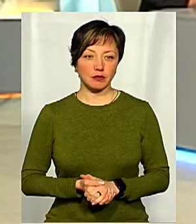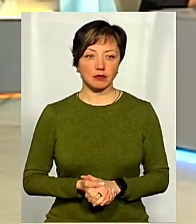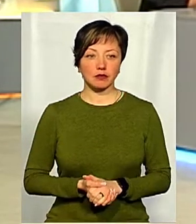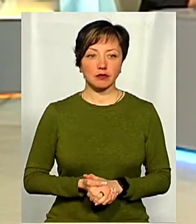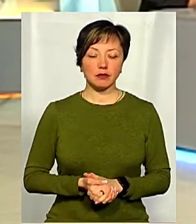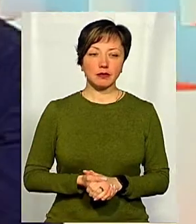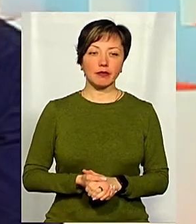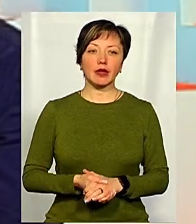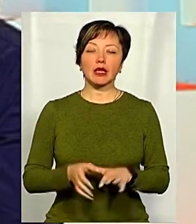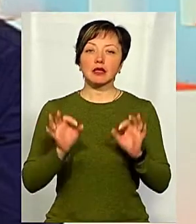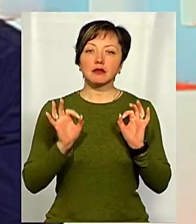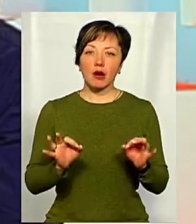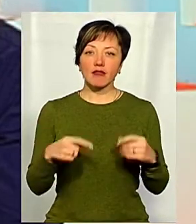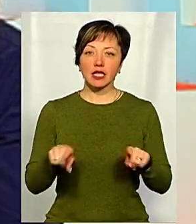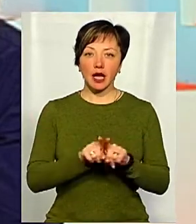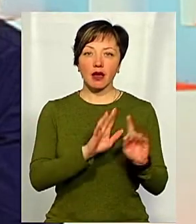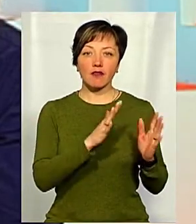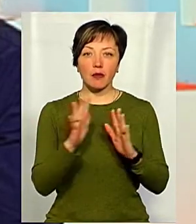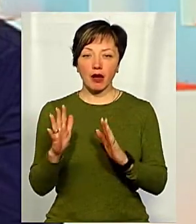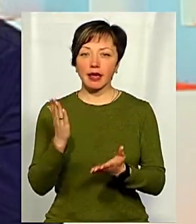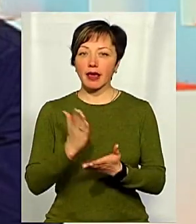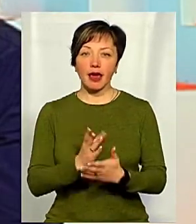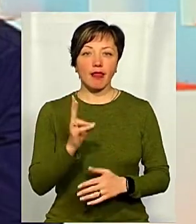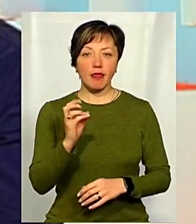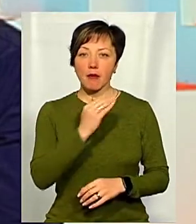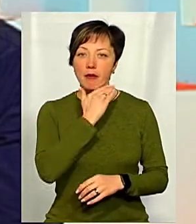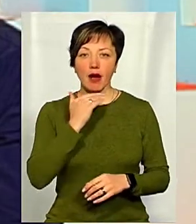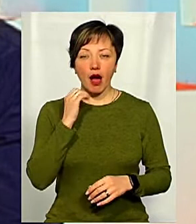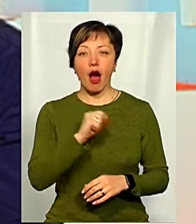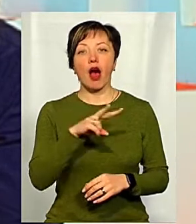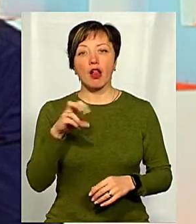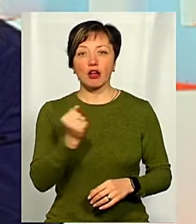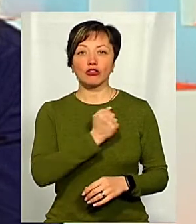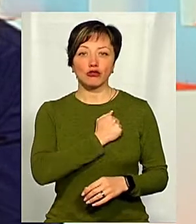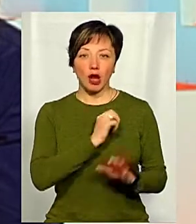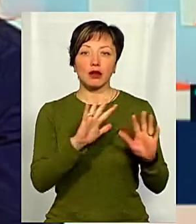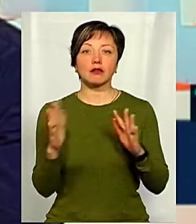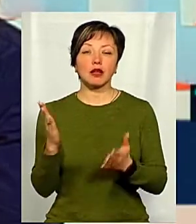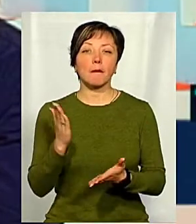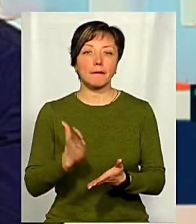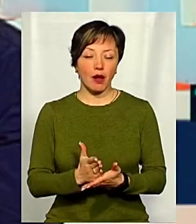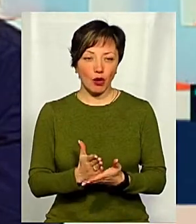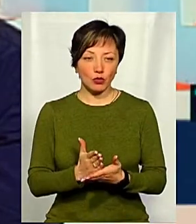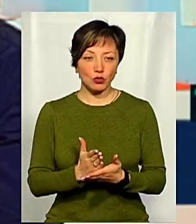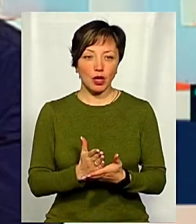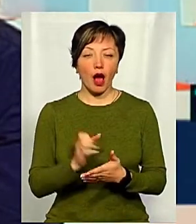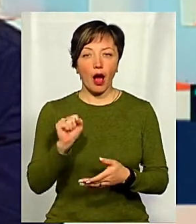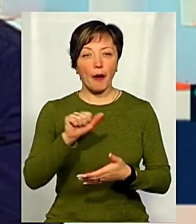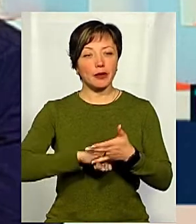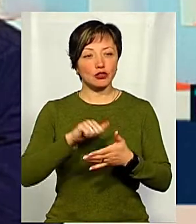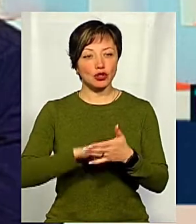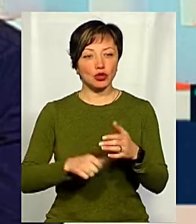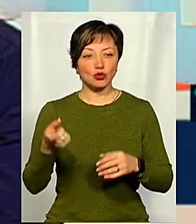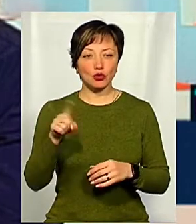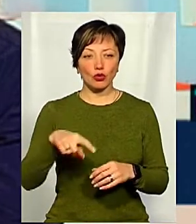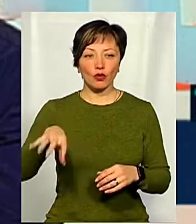Насправді таких випадків є не дуже багато, але, на жаль, вони трапляються. А причиною того